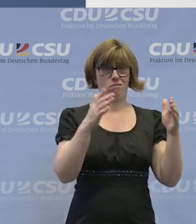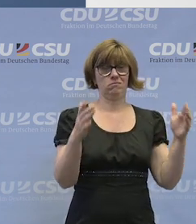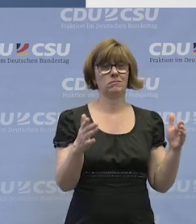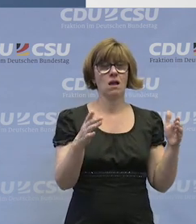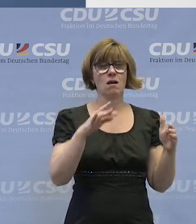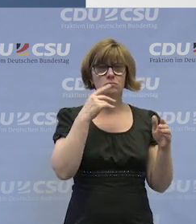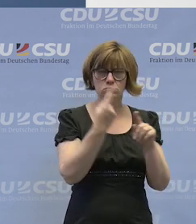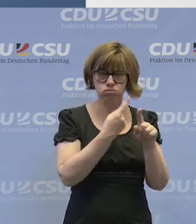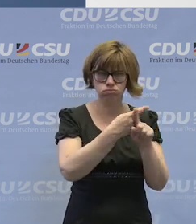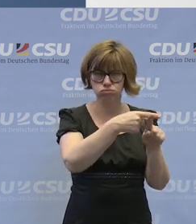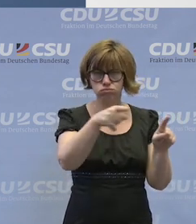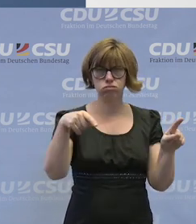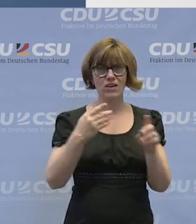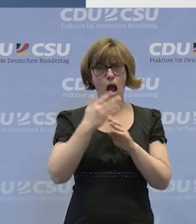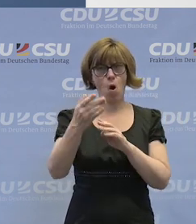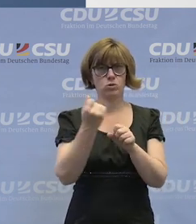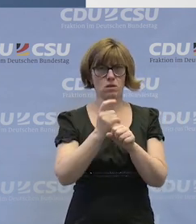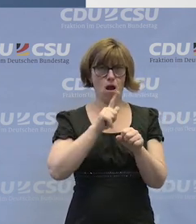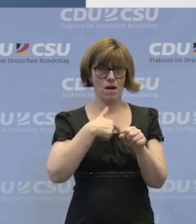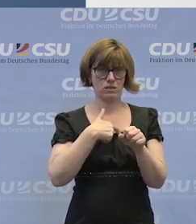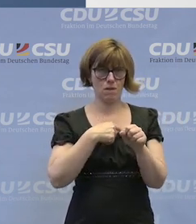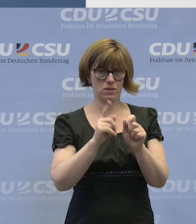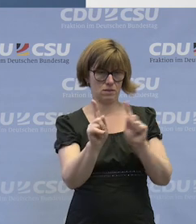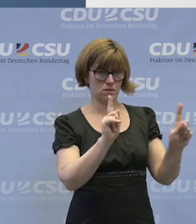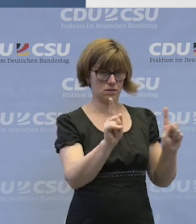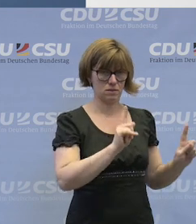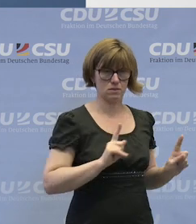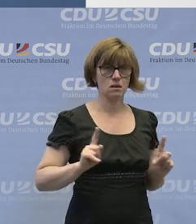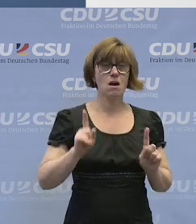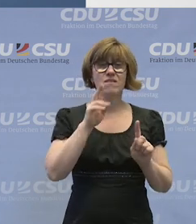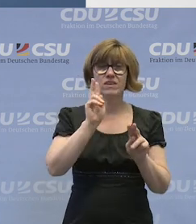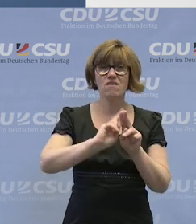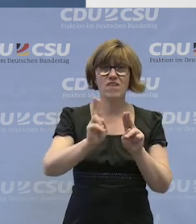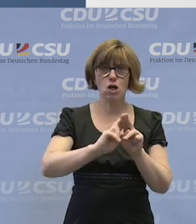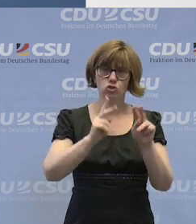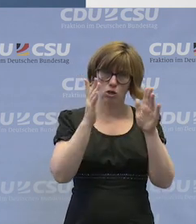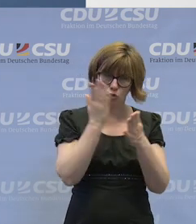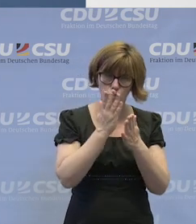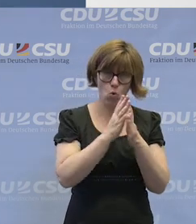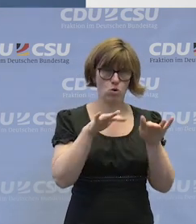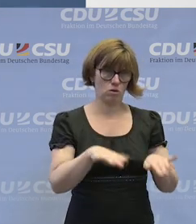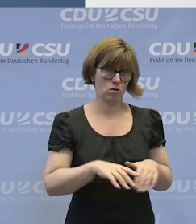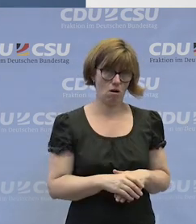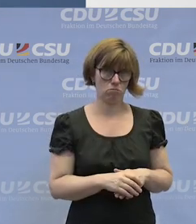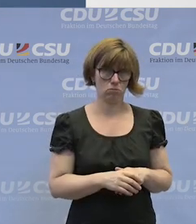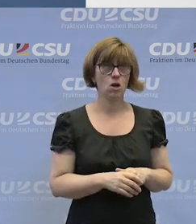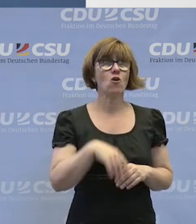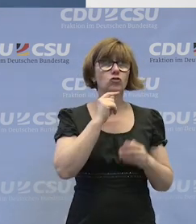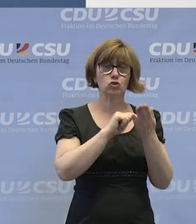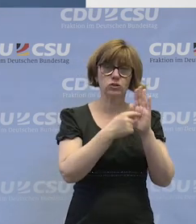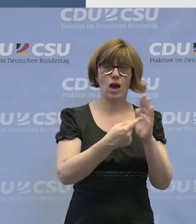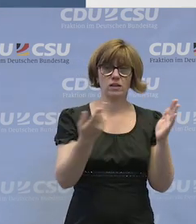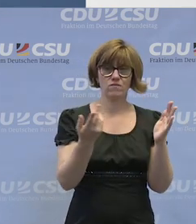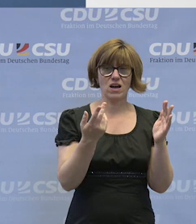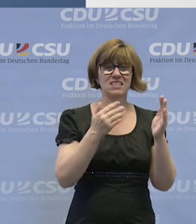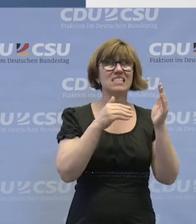Vielzahl von Außenarbeitsplätzen, die viele Werkstätten tatsächlich haben. Und was ich Ihnen gerne zeigen möchte,